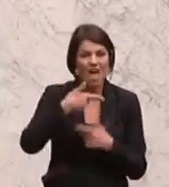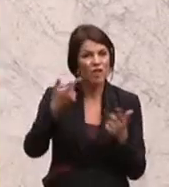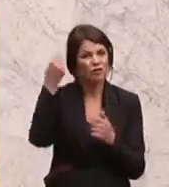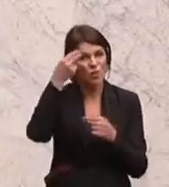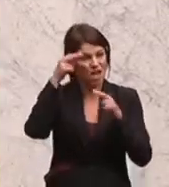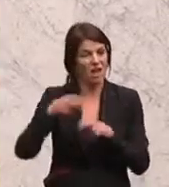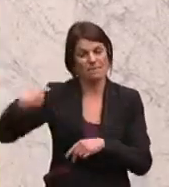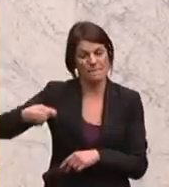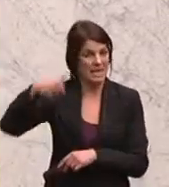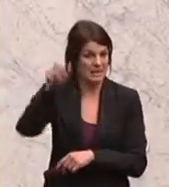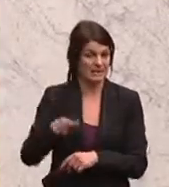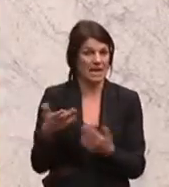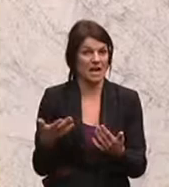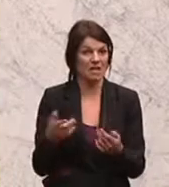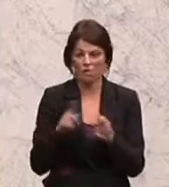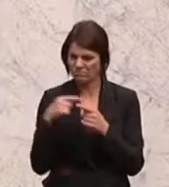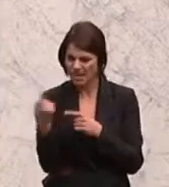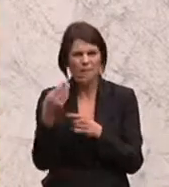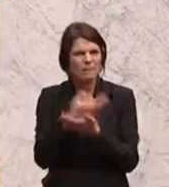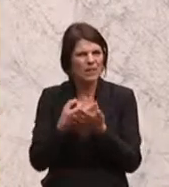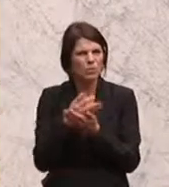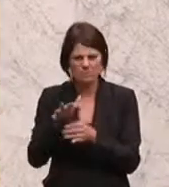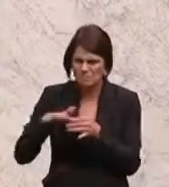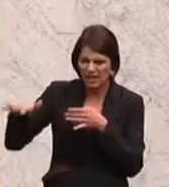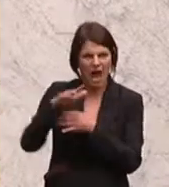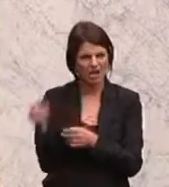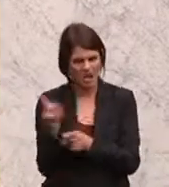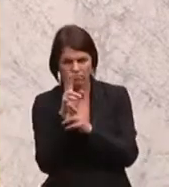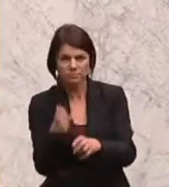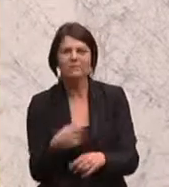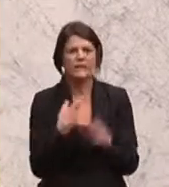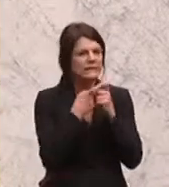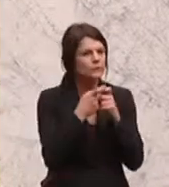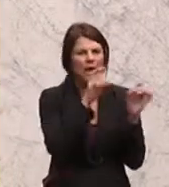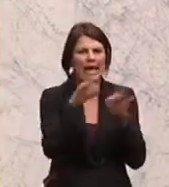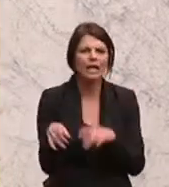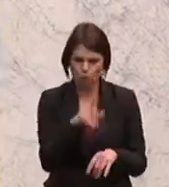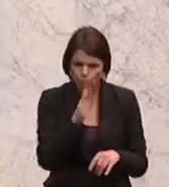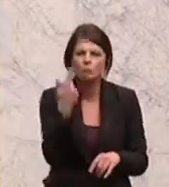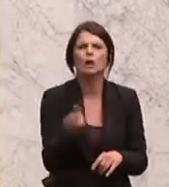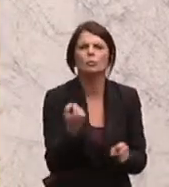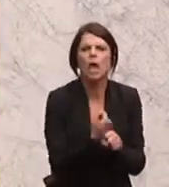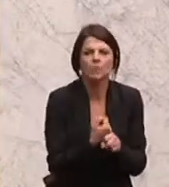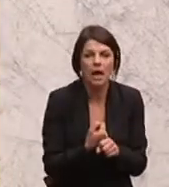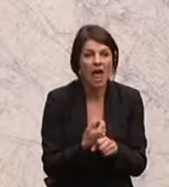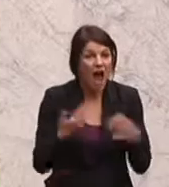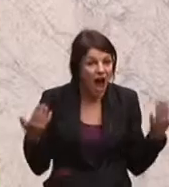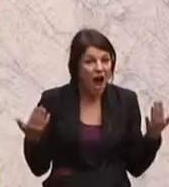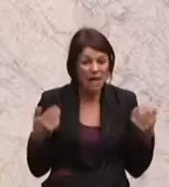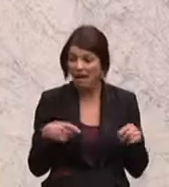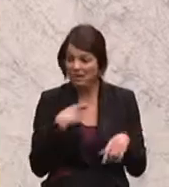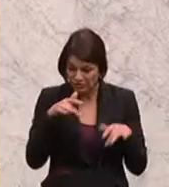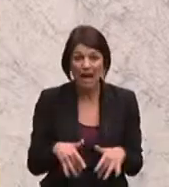den Landesschulratspräsidenten und den ganzen Bildungsbereich. Ja, wir diskutieren über die Lehrer, dass sie zwei Stunden arbeiten sollen, aber dass wir zwei